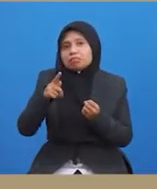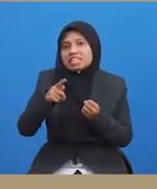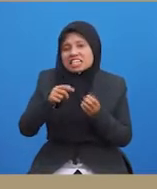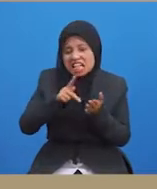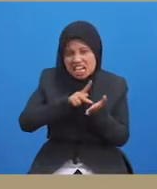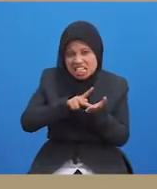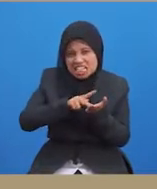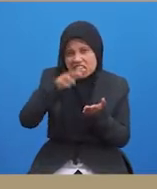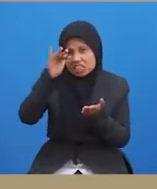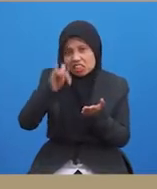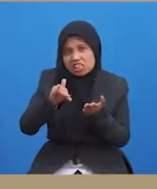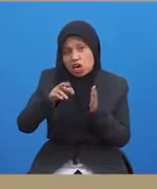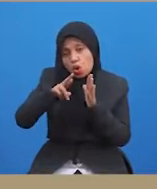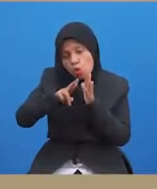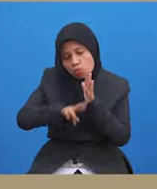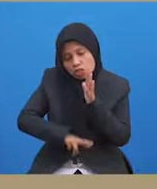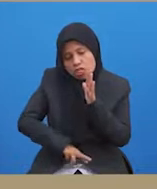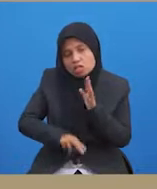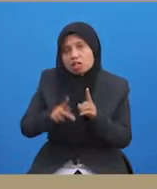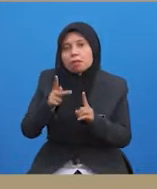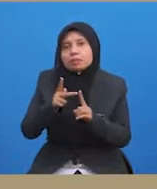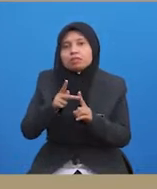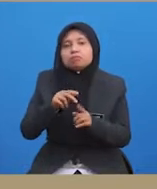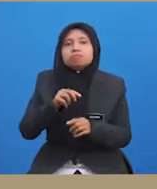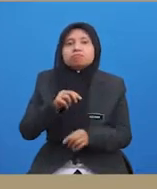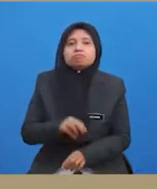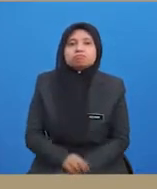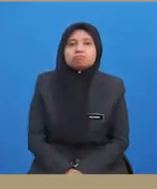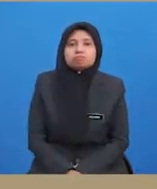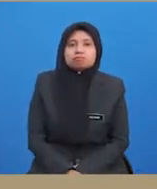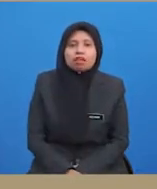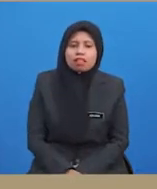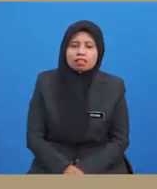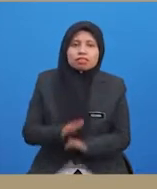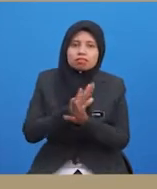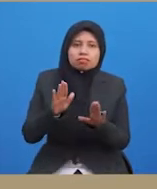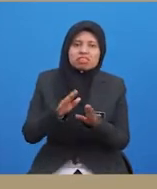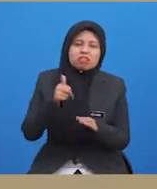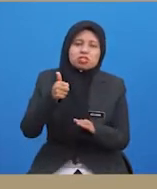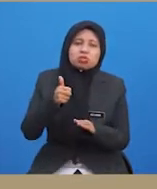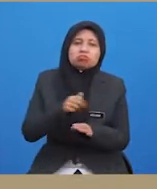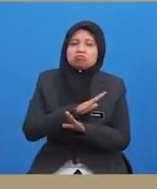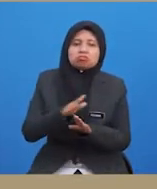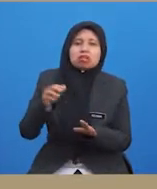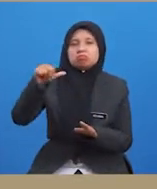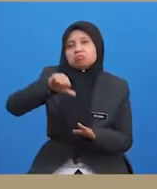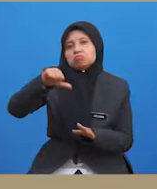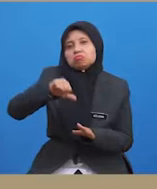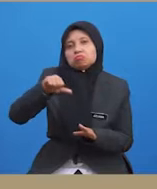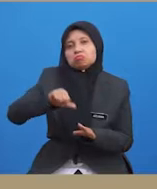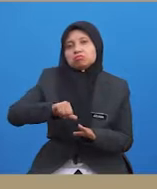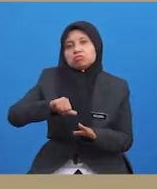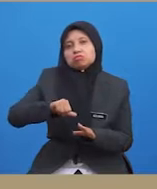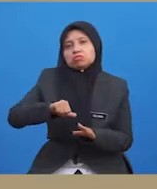kesan yang merugikan semua pihak. Adalah tidak wajar sesetengah pemain bola